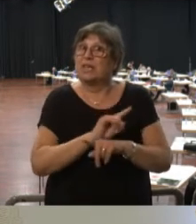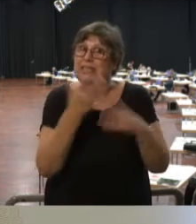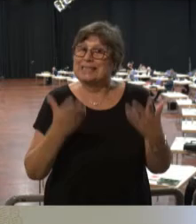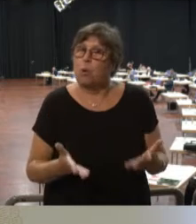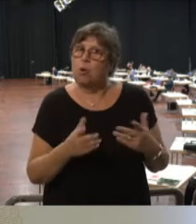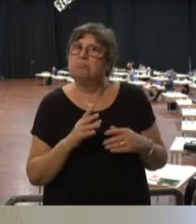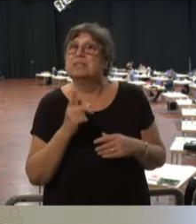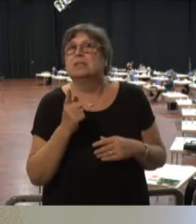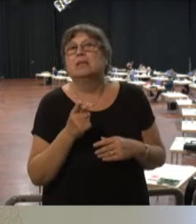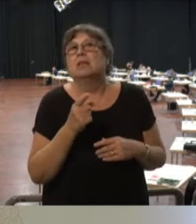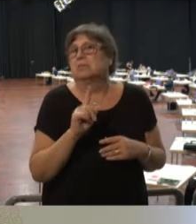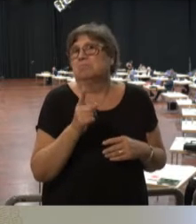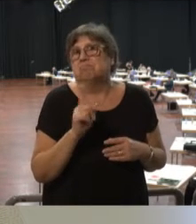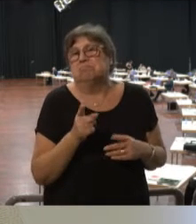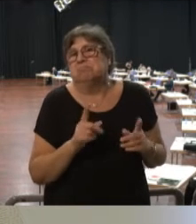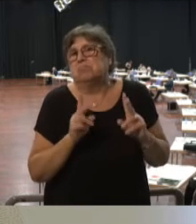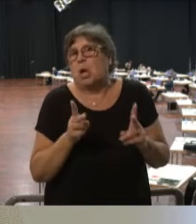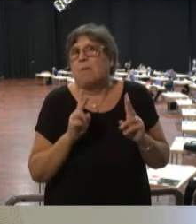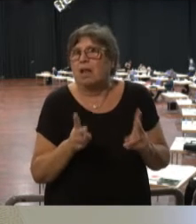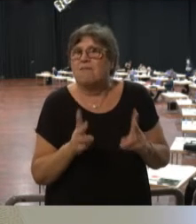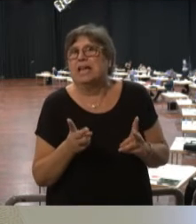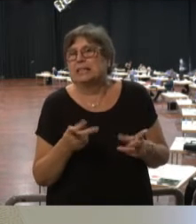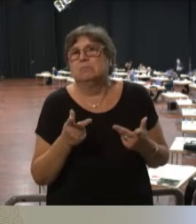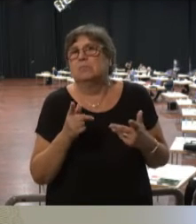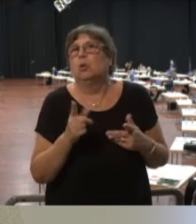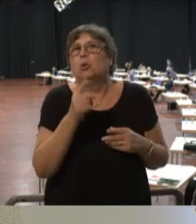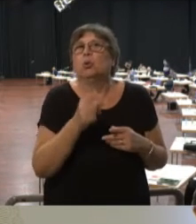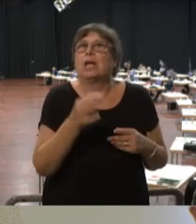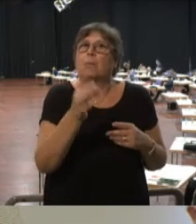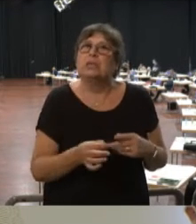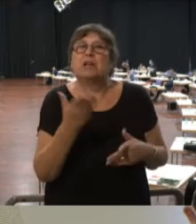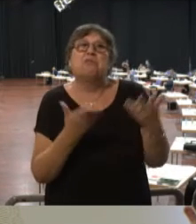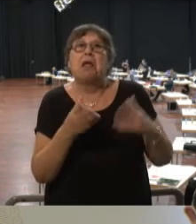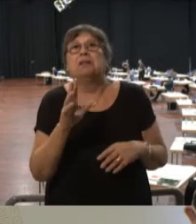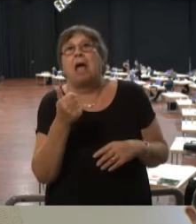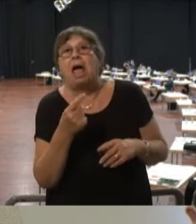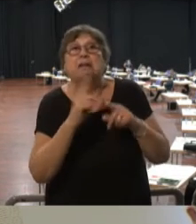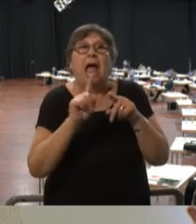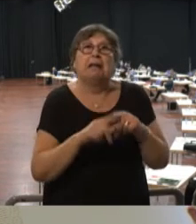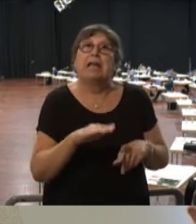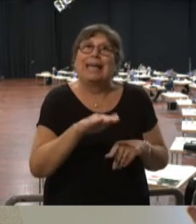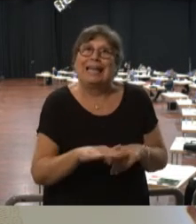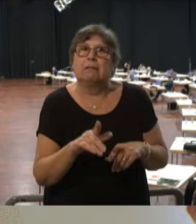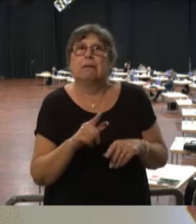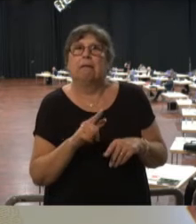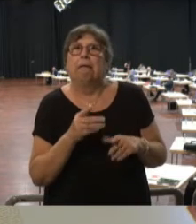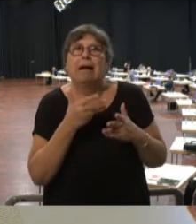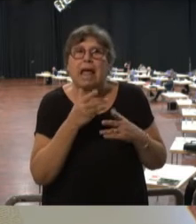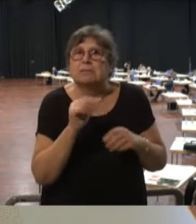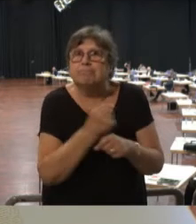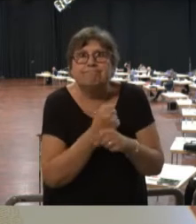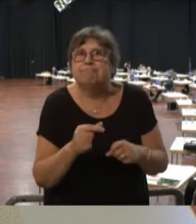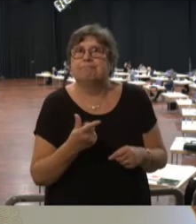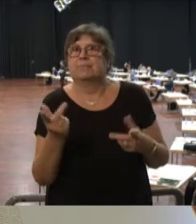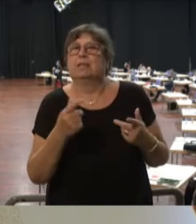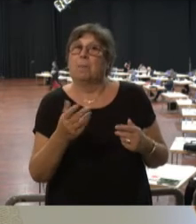sind das 100 Prozent. Da ist also das ein oder andere Kind vielleicht einmal dabei, was nicht lesen gelernt hat. In meinen